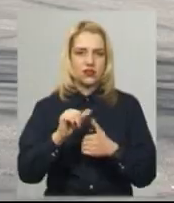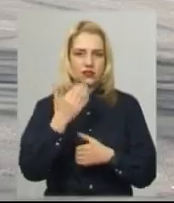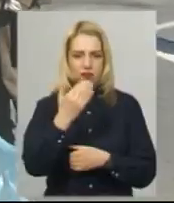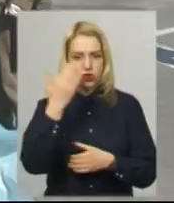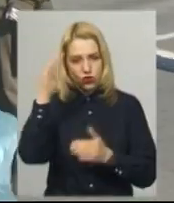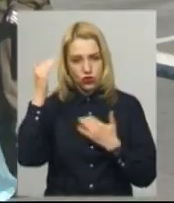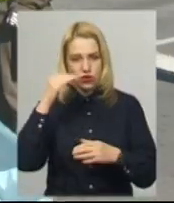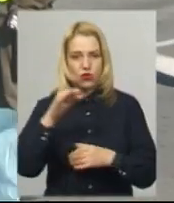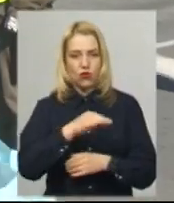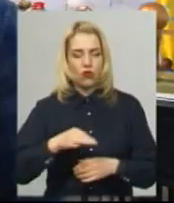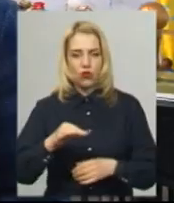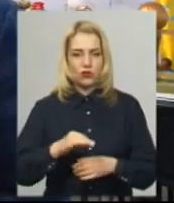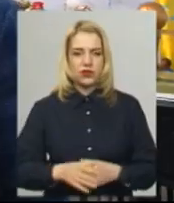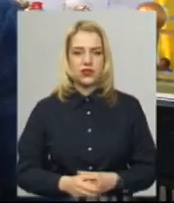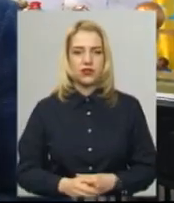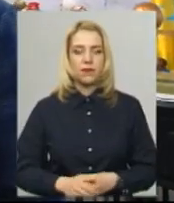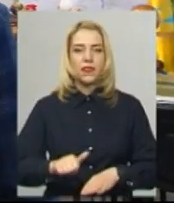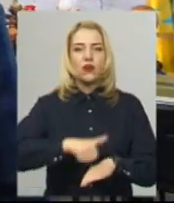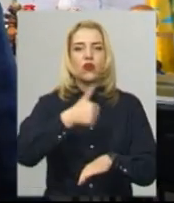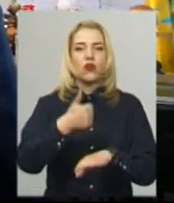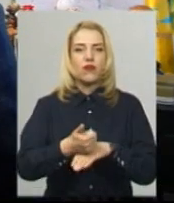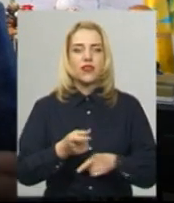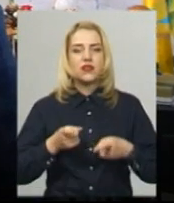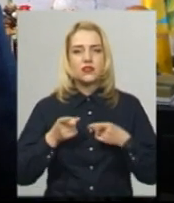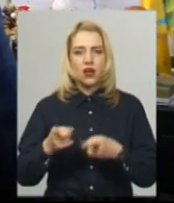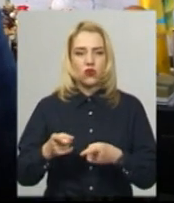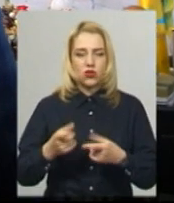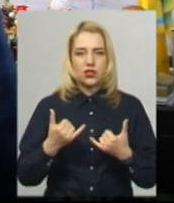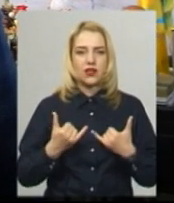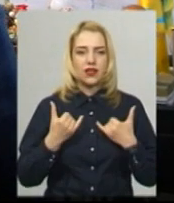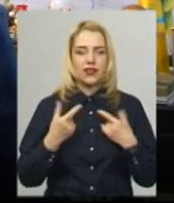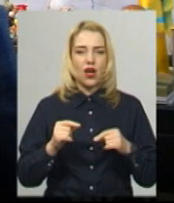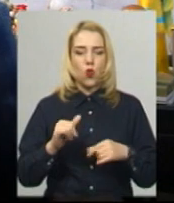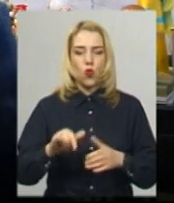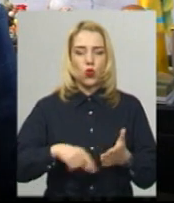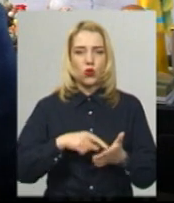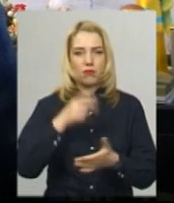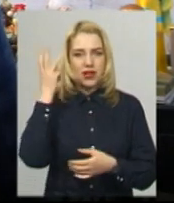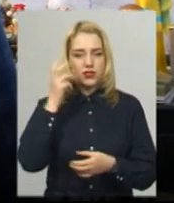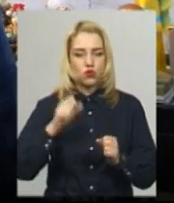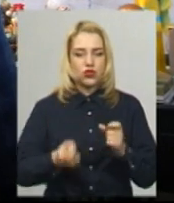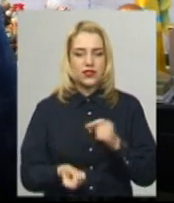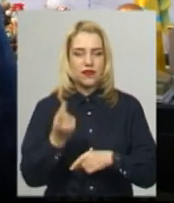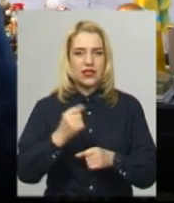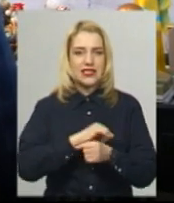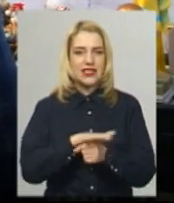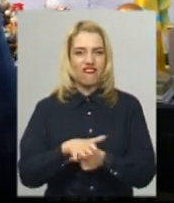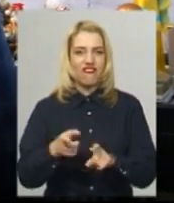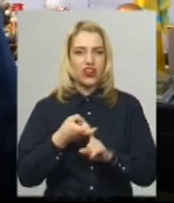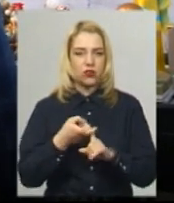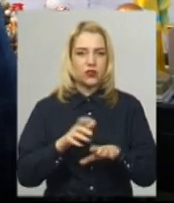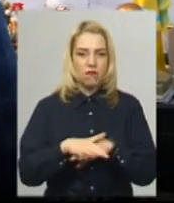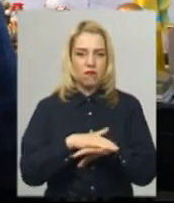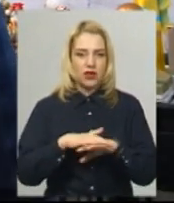в'їзду хмельницьких жителів інших регіонів. Головна загроза, де в Хмельницькому може з'явитися вірус, скажімо так, масово,